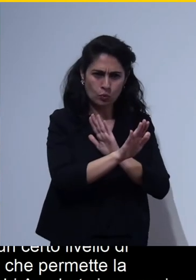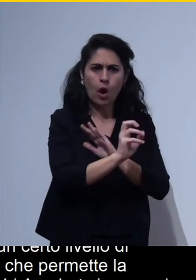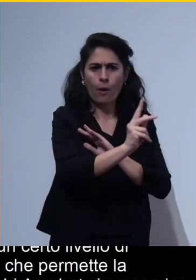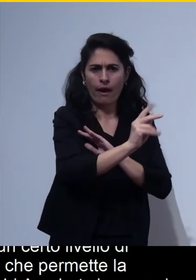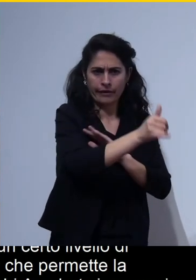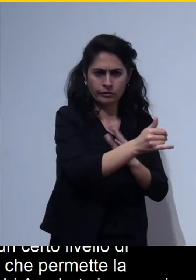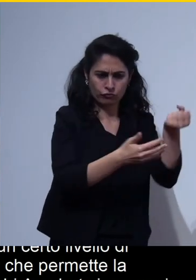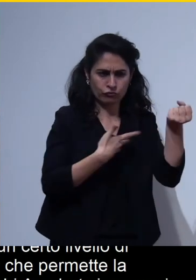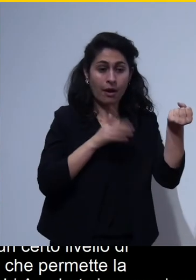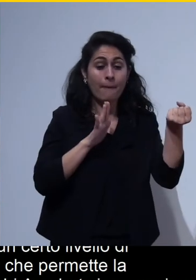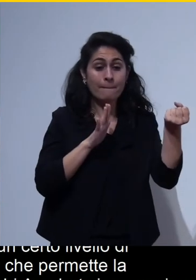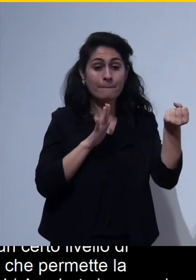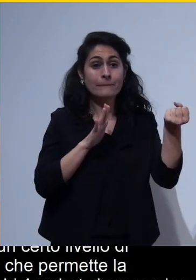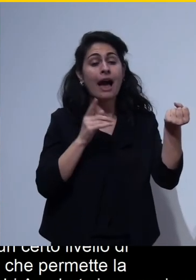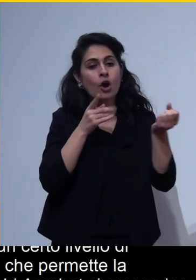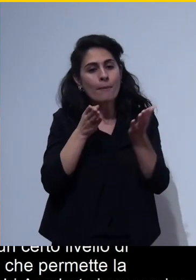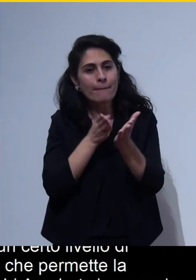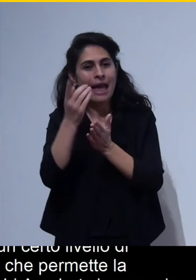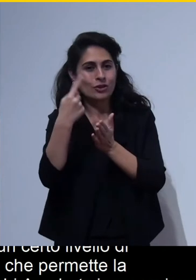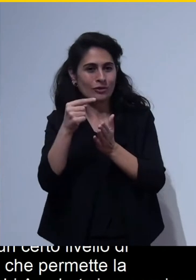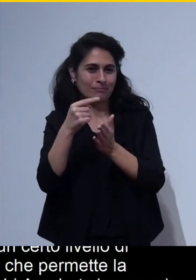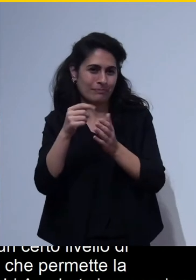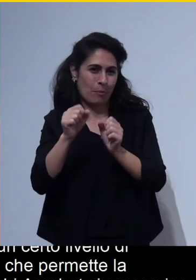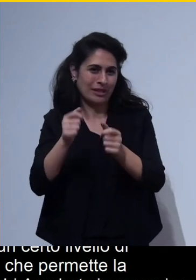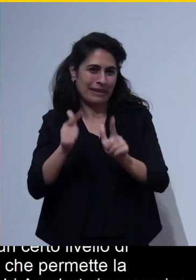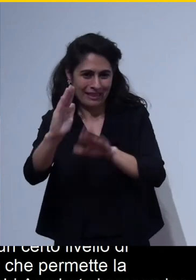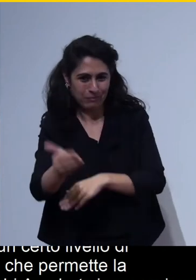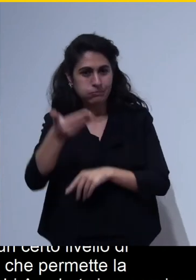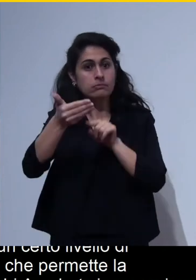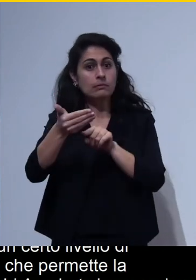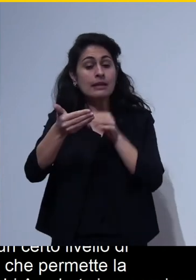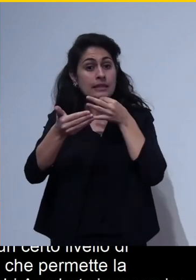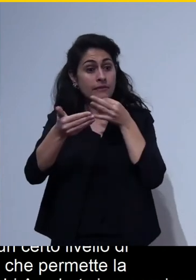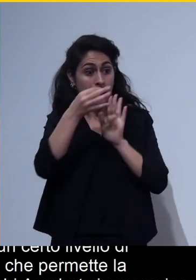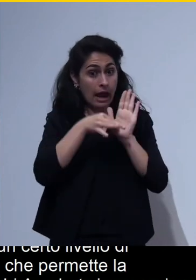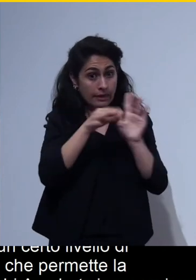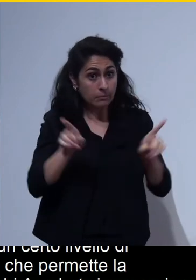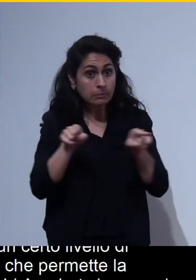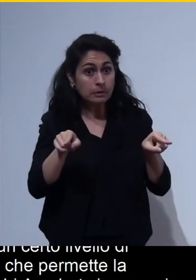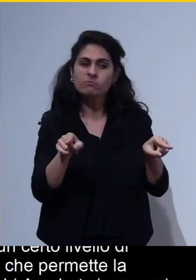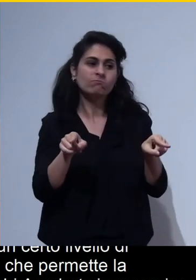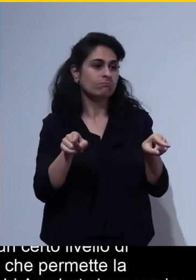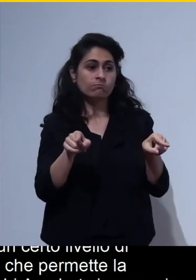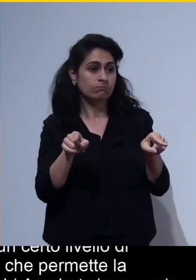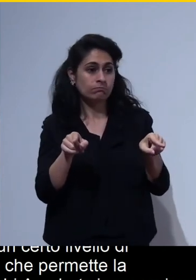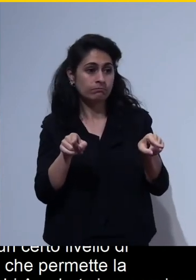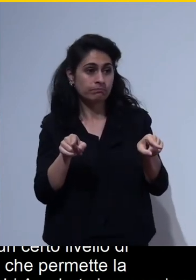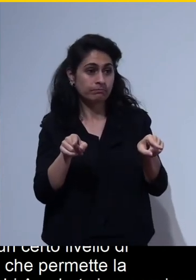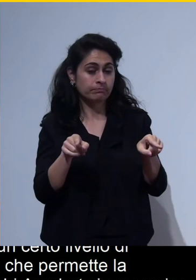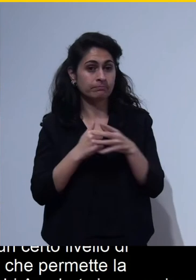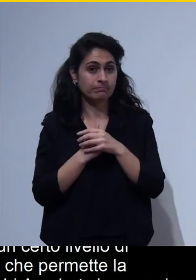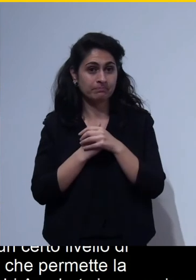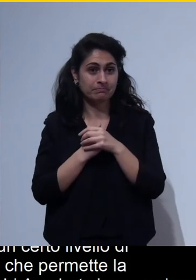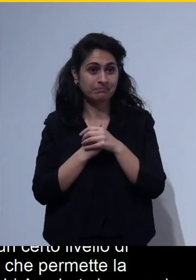renda disponibili allo screen reader oppure, ad esempio, anche al display braille. Mi riferisco, per